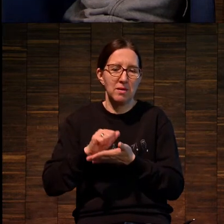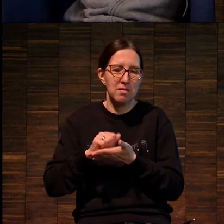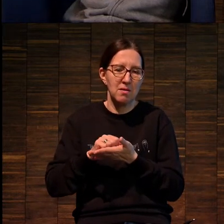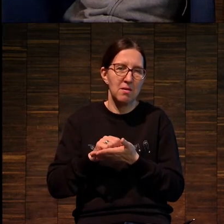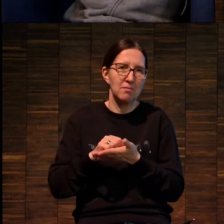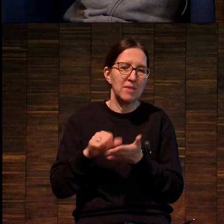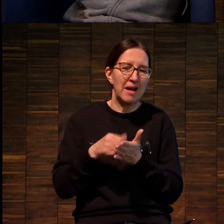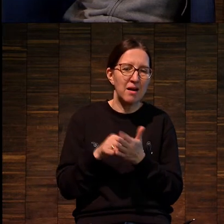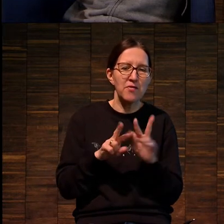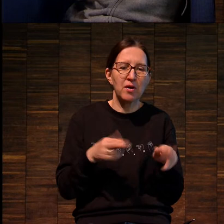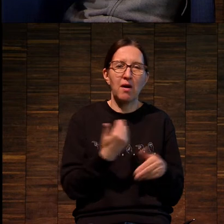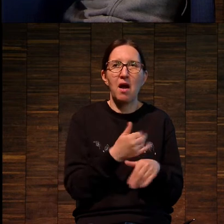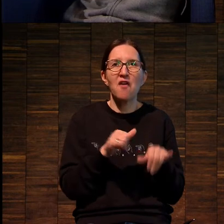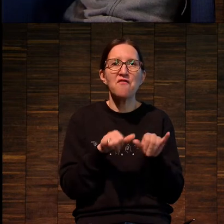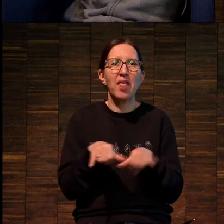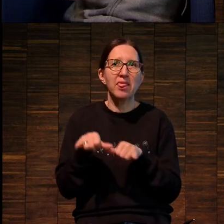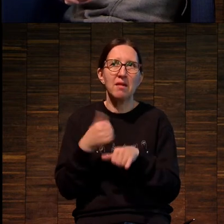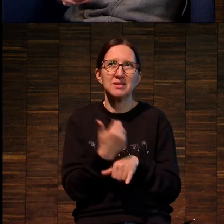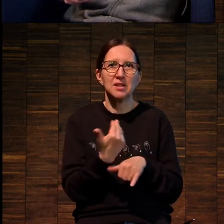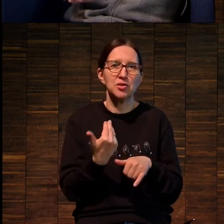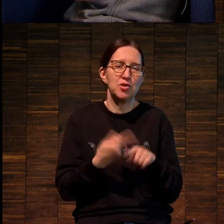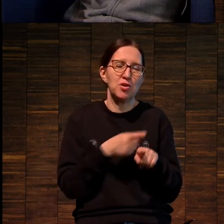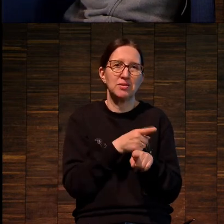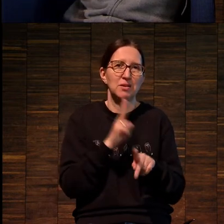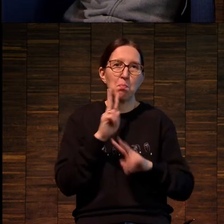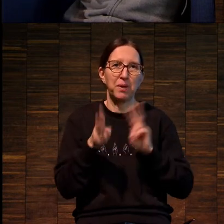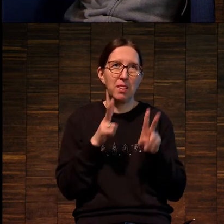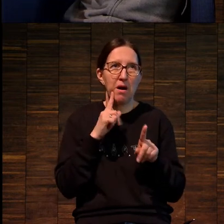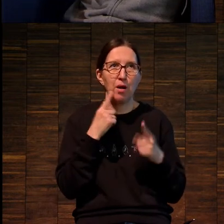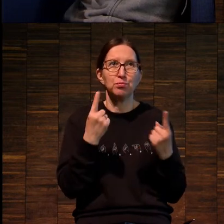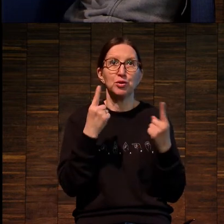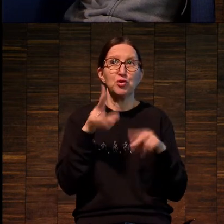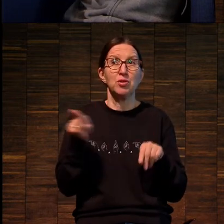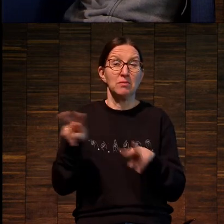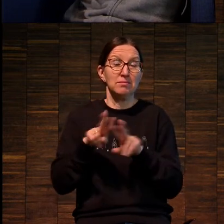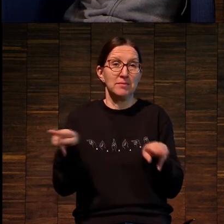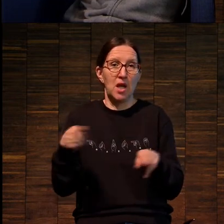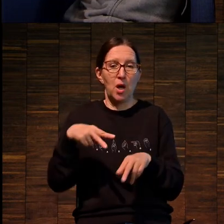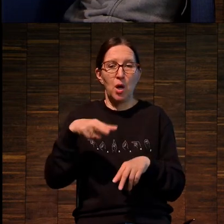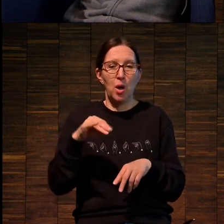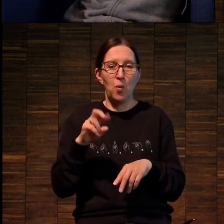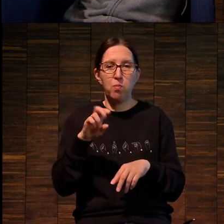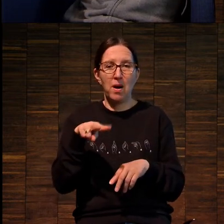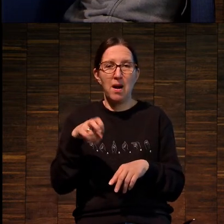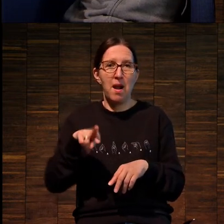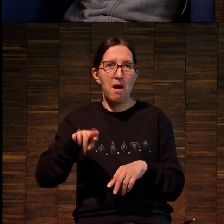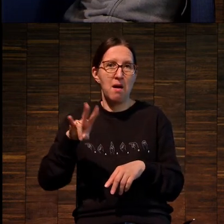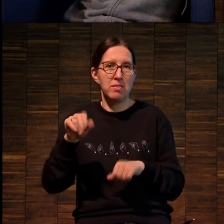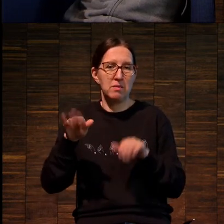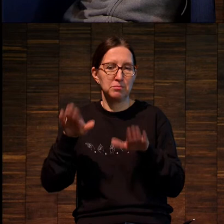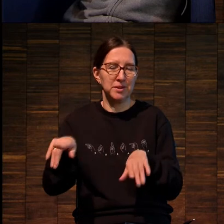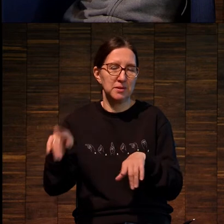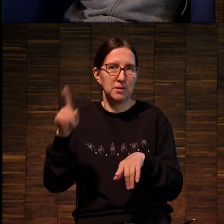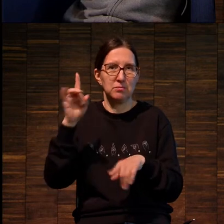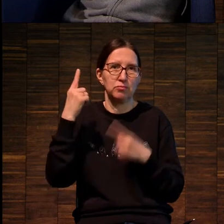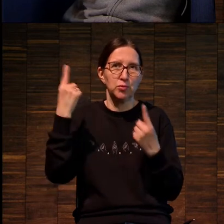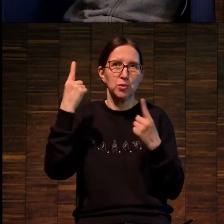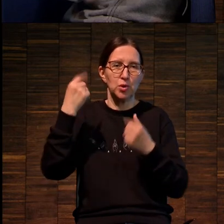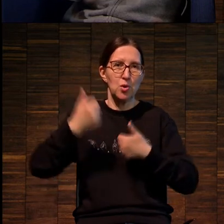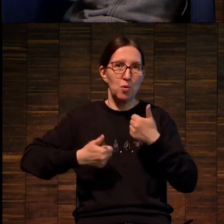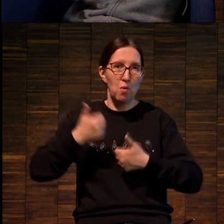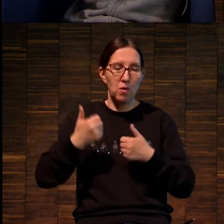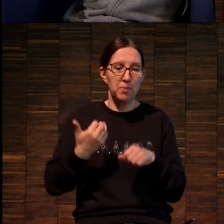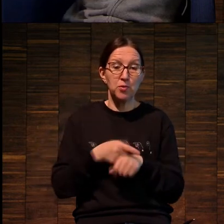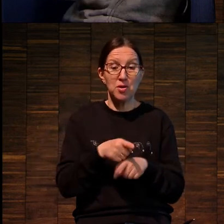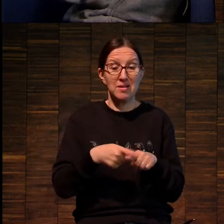Биеннале сейчас. Вот это было у Любляна. И с этого момента вот этот вот новый